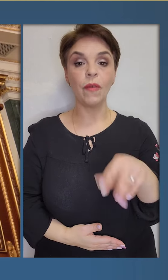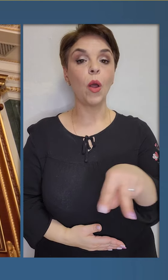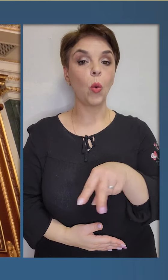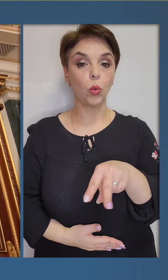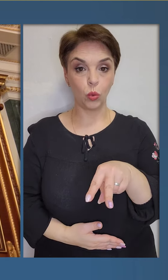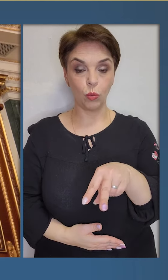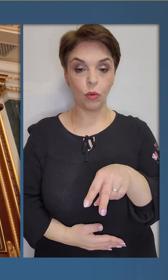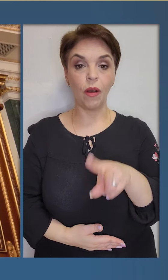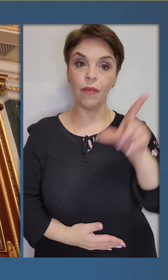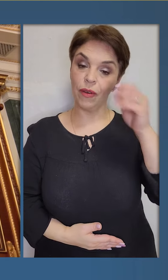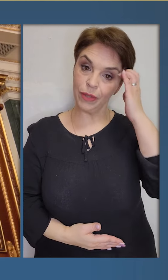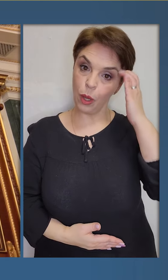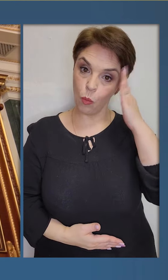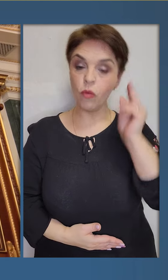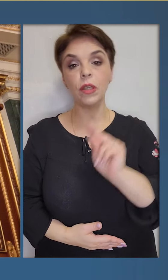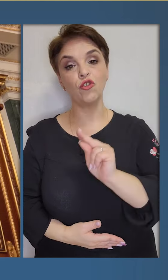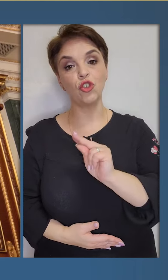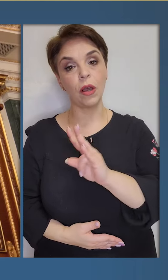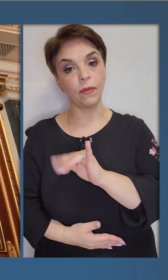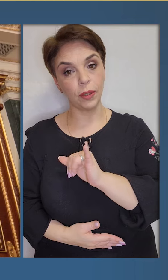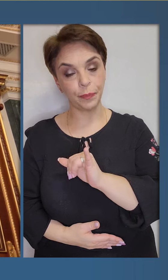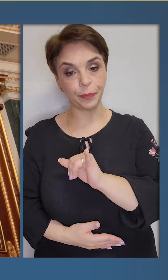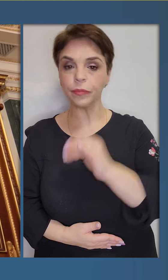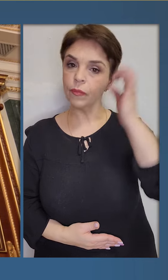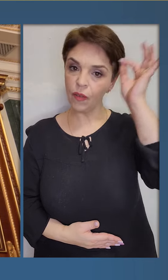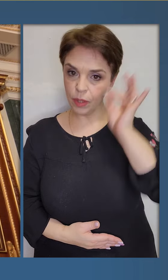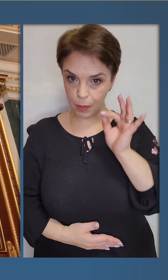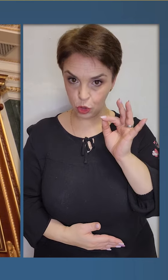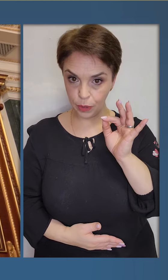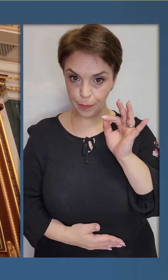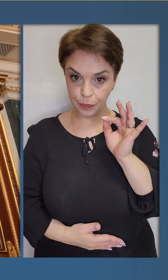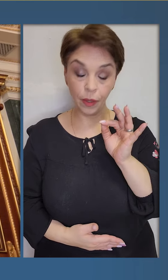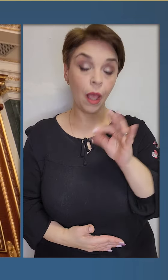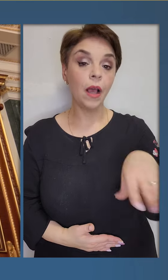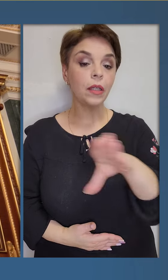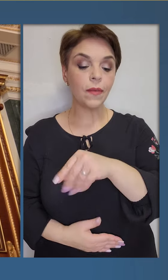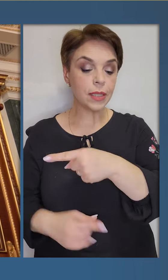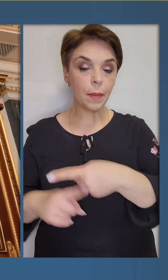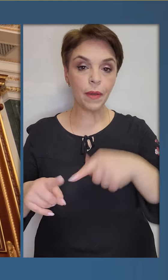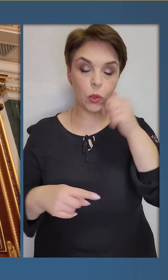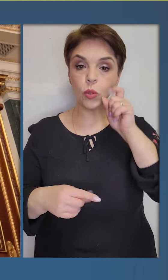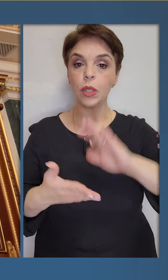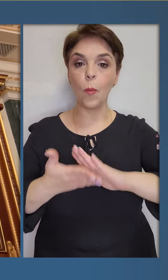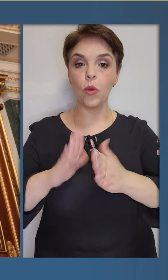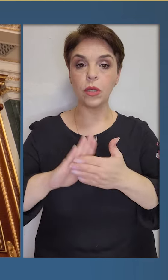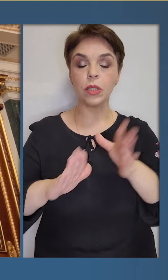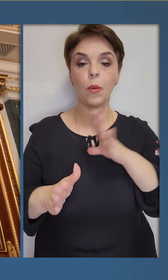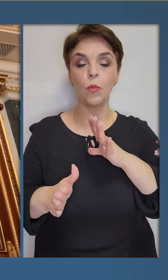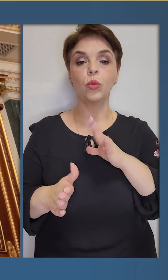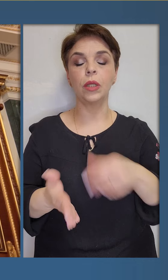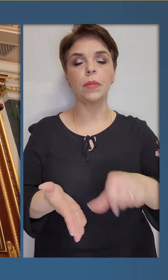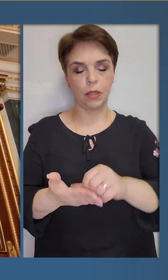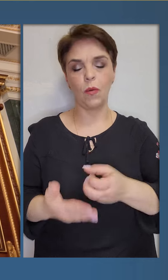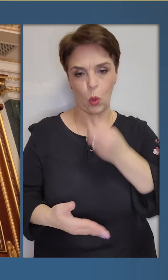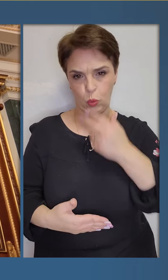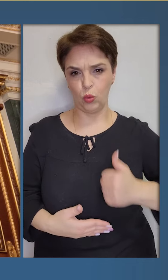у лютому в Японії та у червні у Німеччині. На все півріччя українська позиція буде